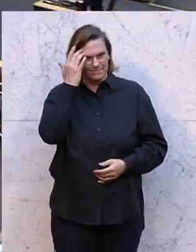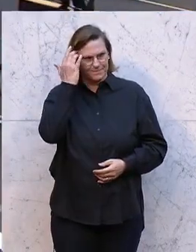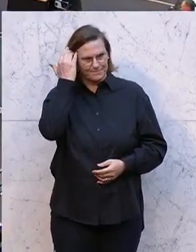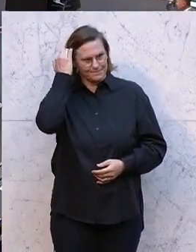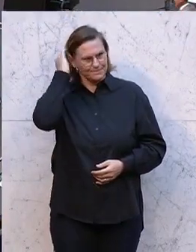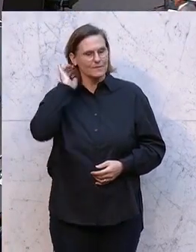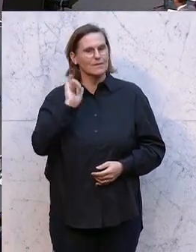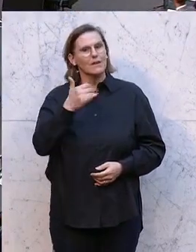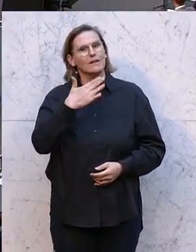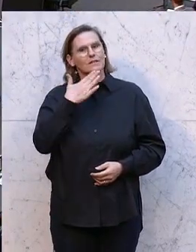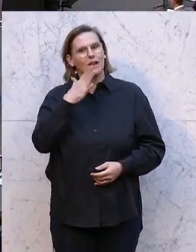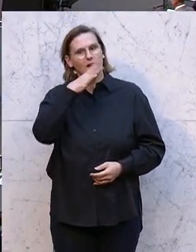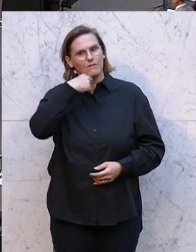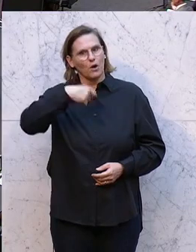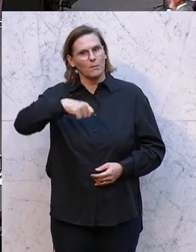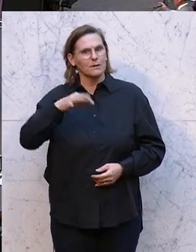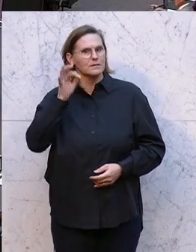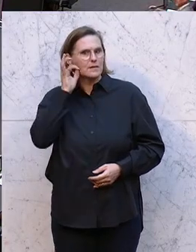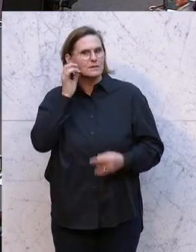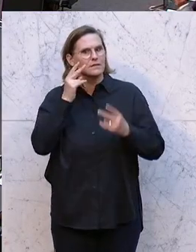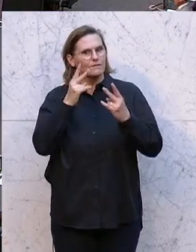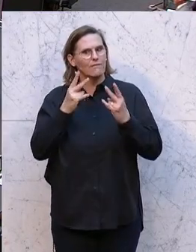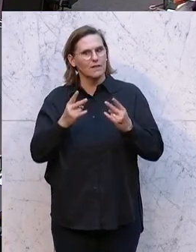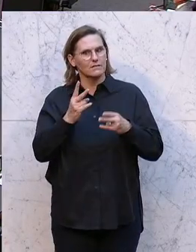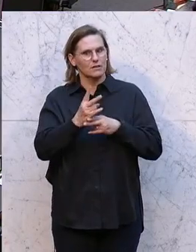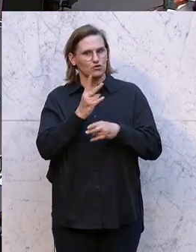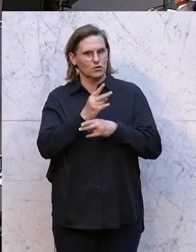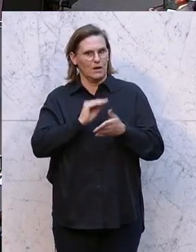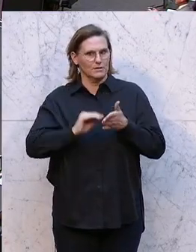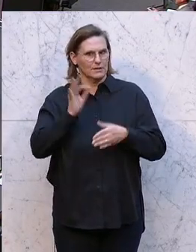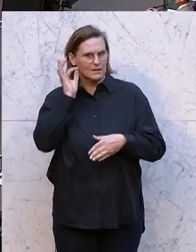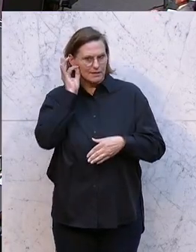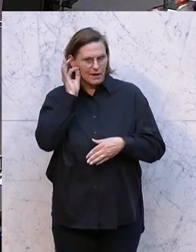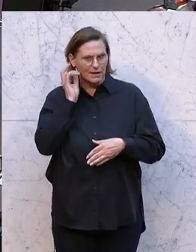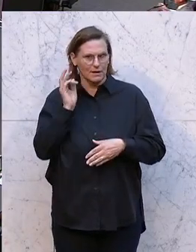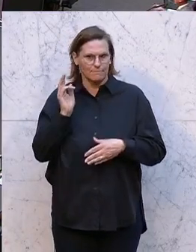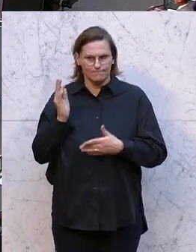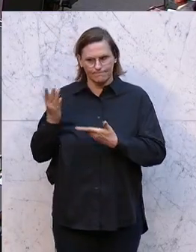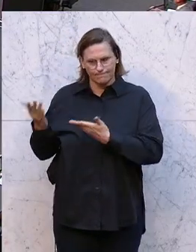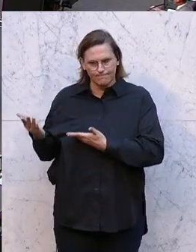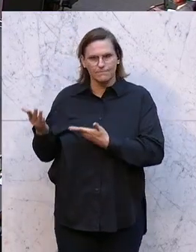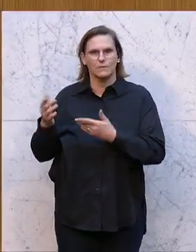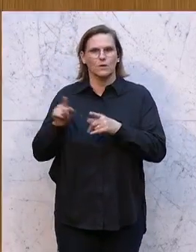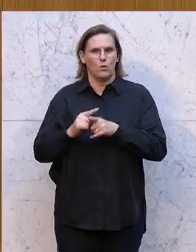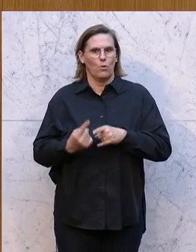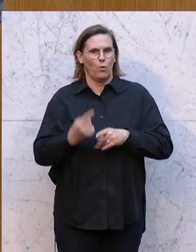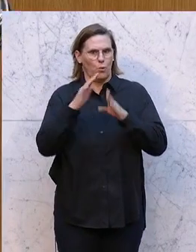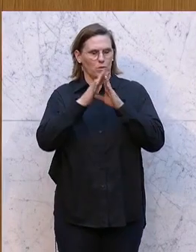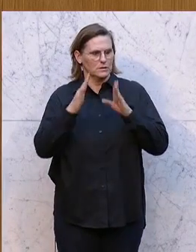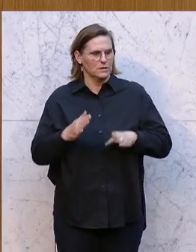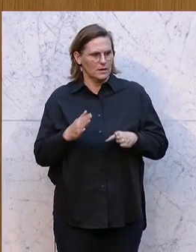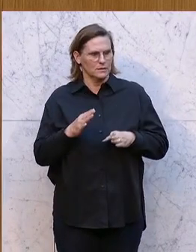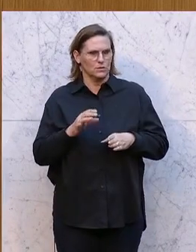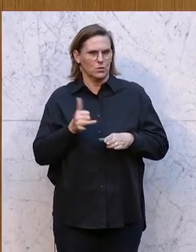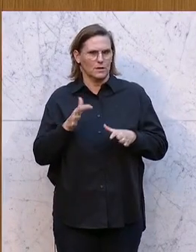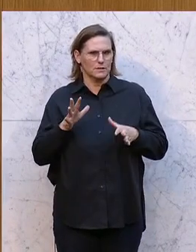Ja, danke Frau Präsidentin, werte Staatssekretärin, hohes Haus. Ja, vielleicht noch kurz zum ersten